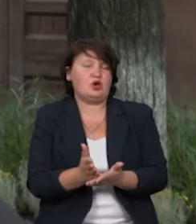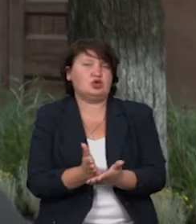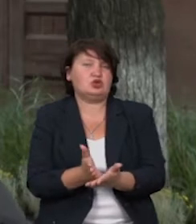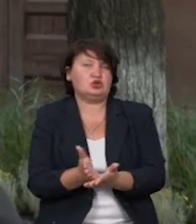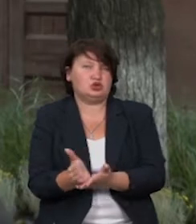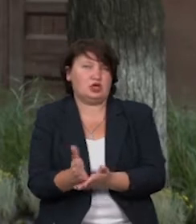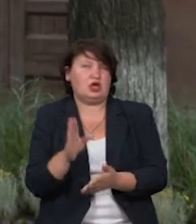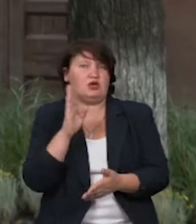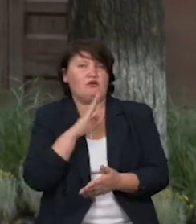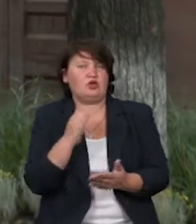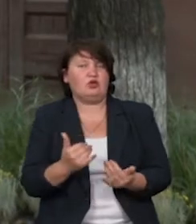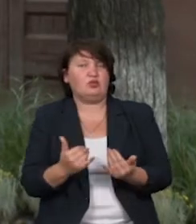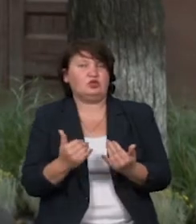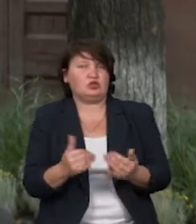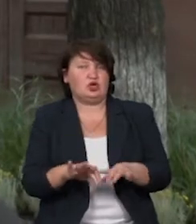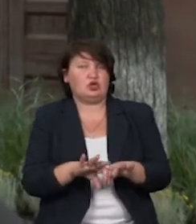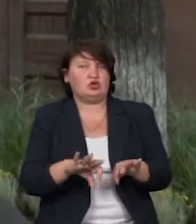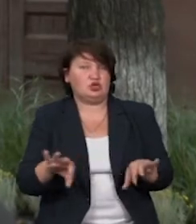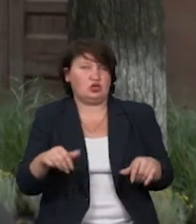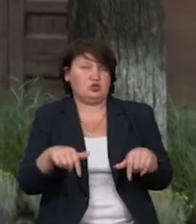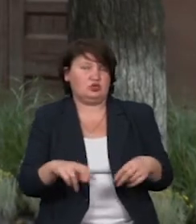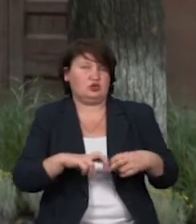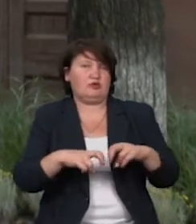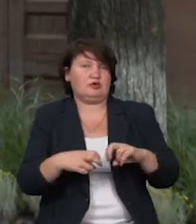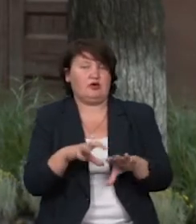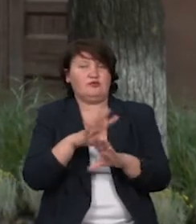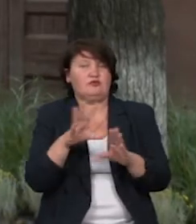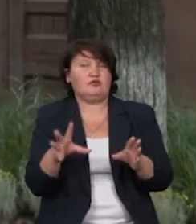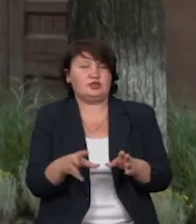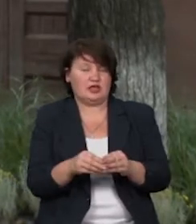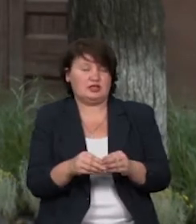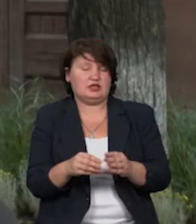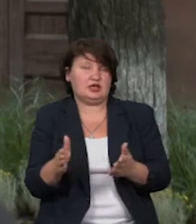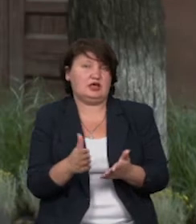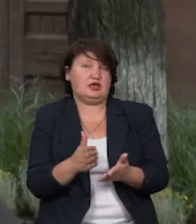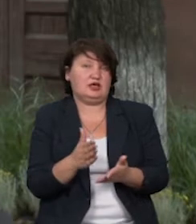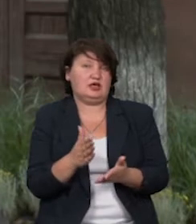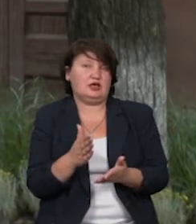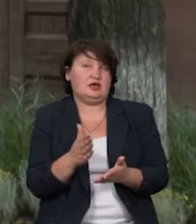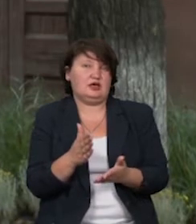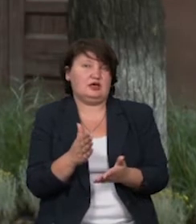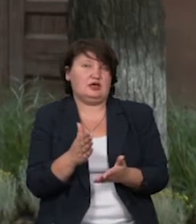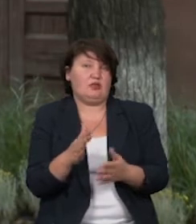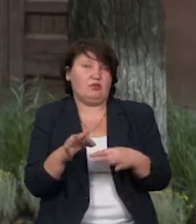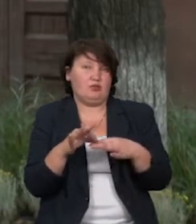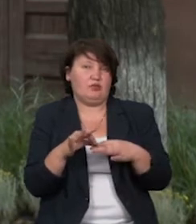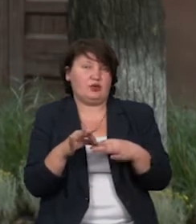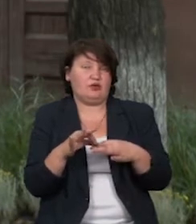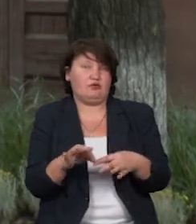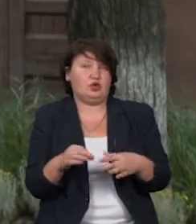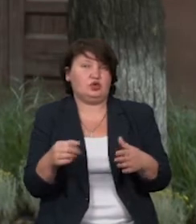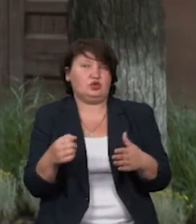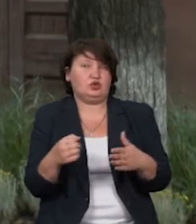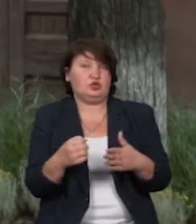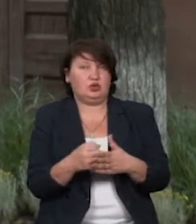водопостачання безпосередньо тут, у Вене-Франківській. Ну, все це в сукупності і приводить до тих